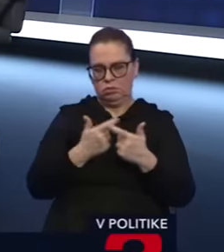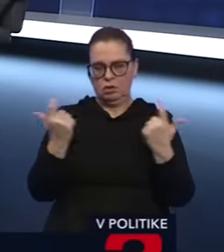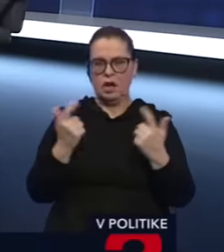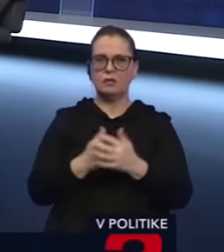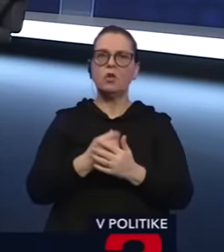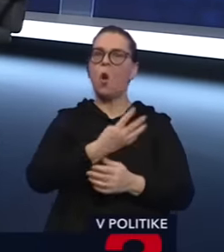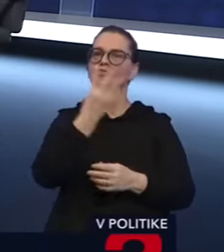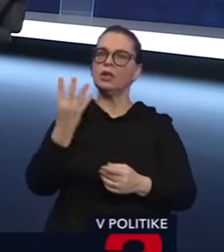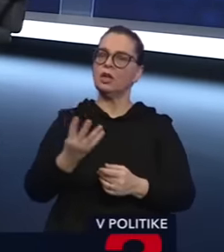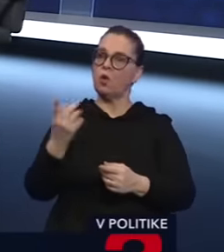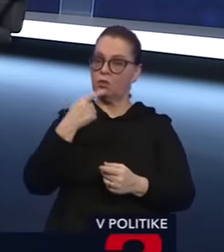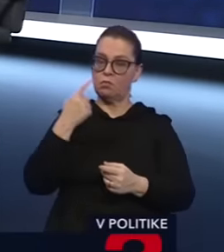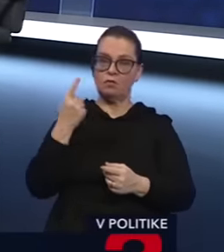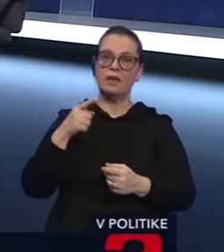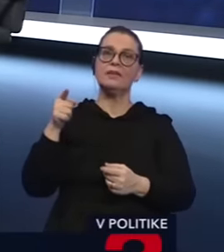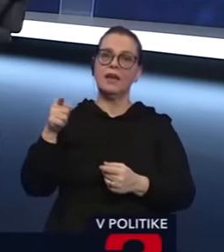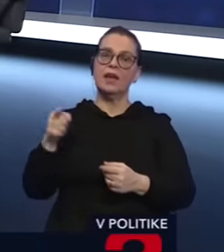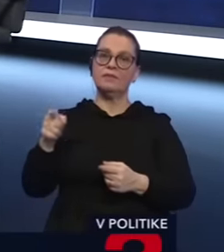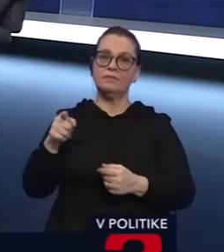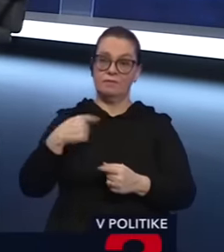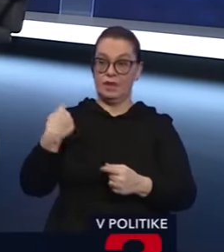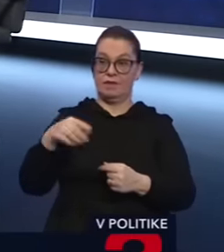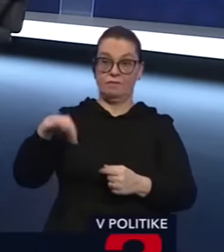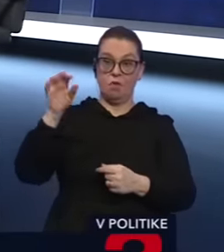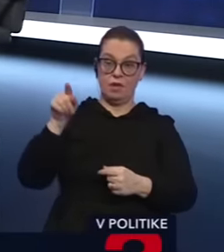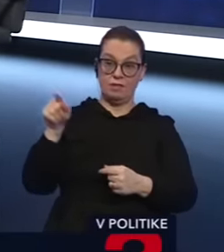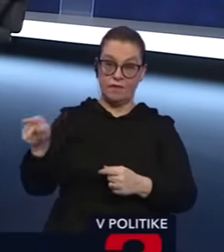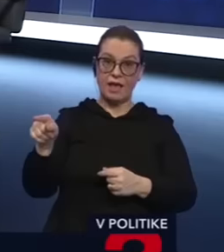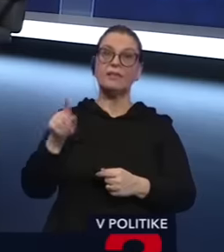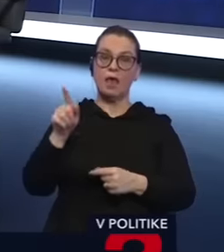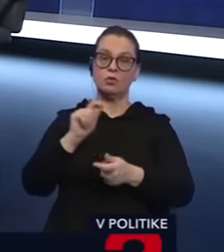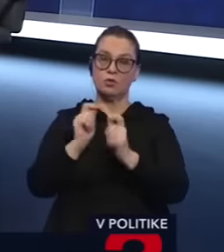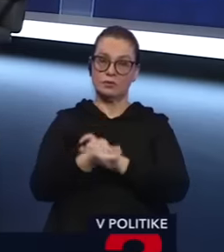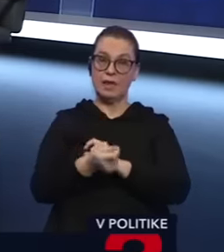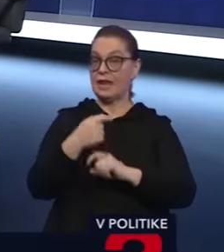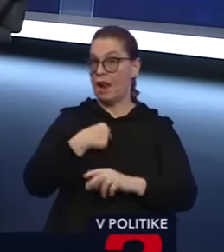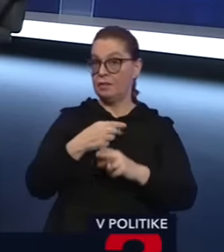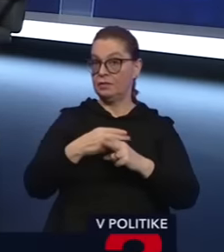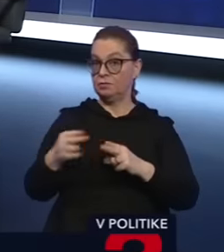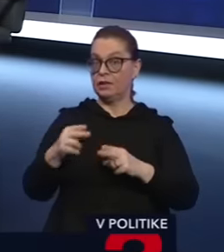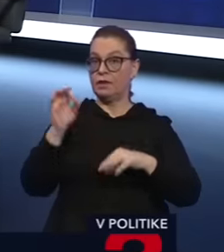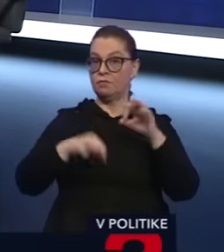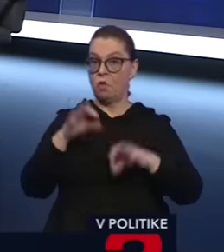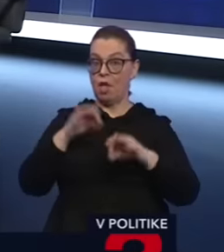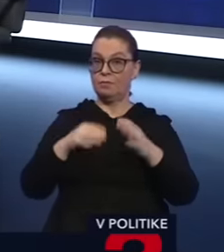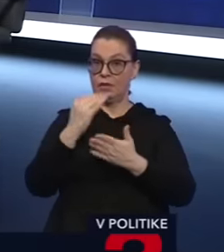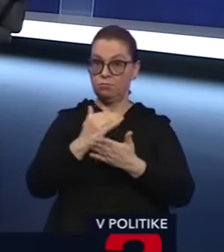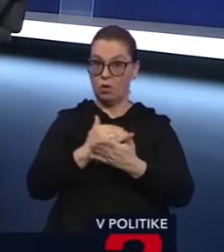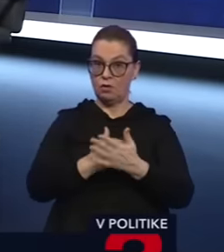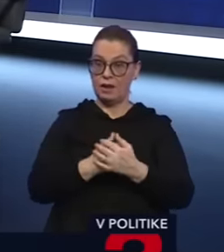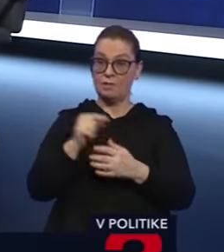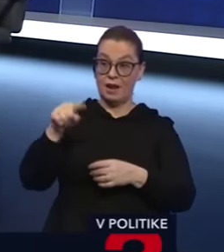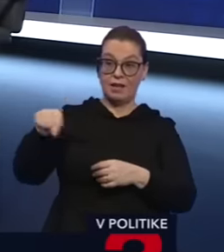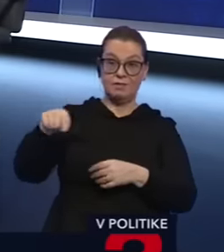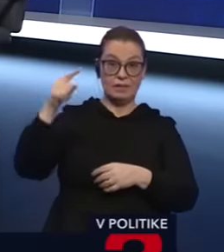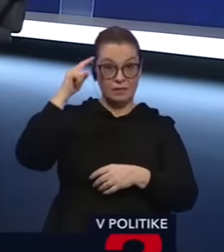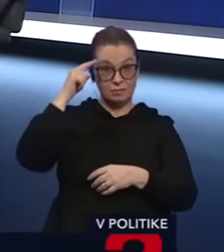môcť povedať, nech vás volia, lebo to zmenite, ale my naplňame volebný program. A pokiaľ si vy myslíte, že my sa budeme pri každom jednom zákone, lebo